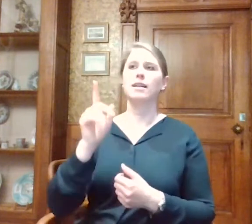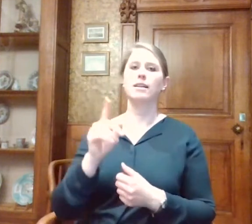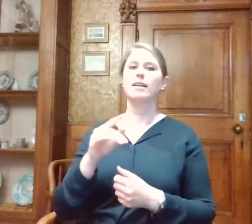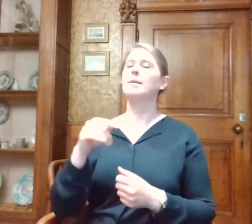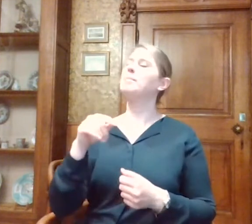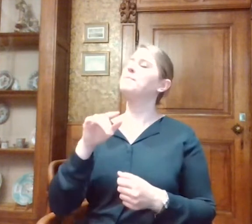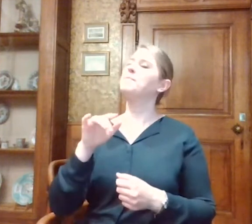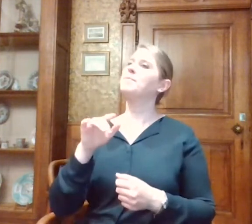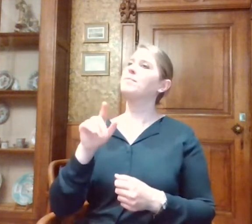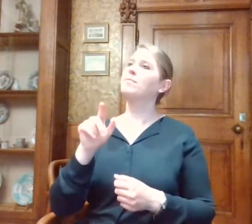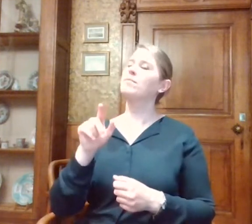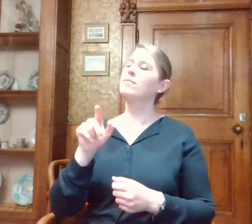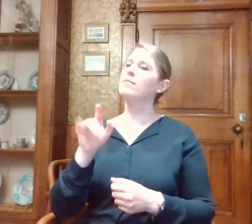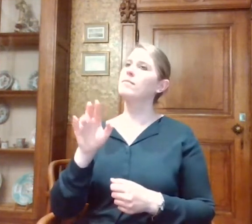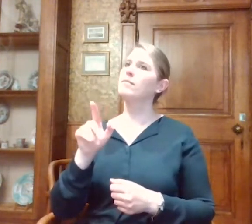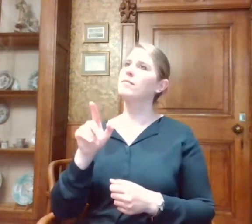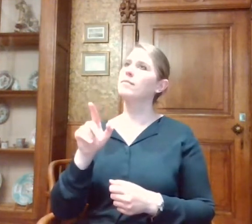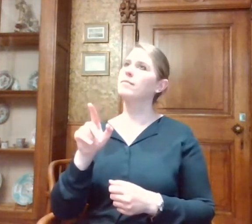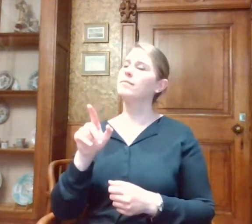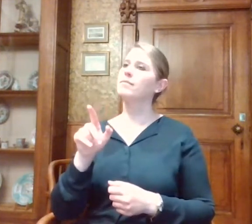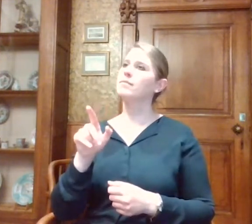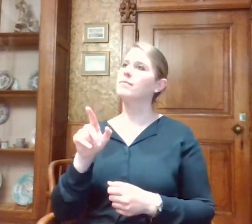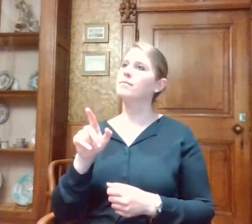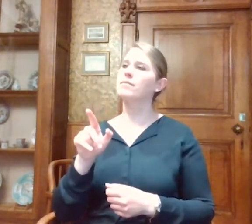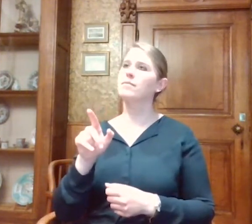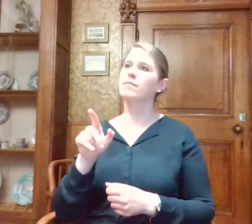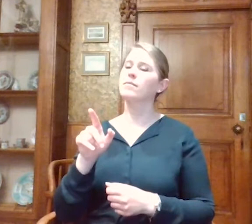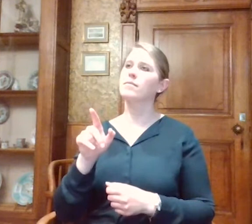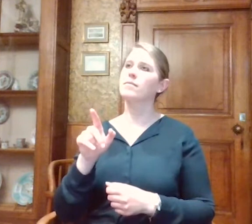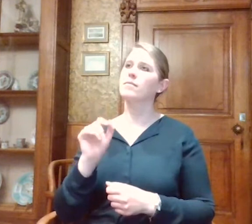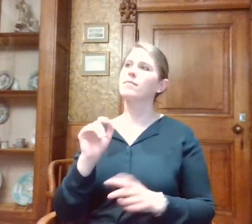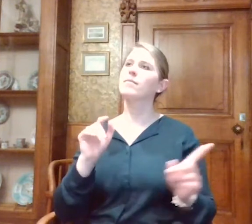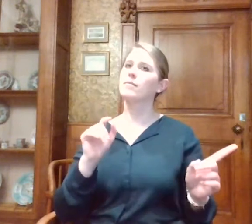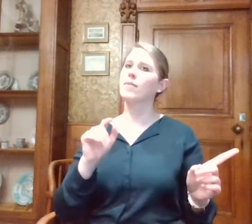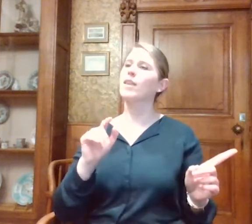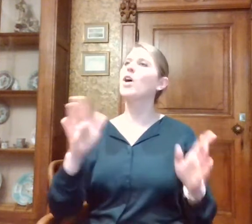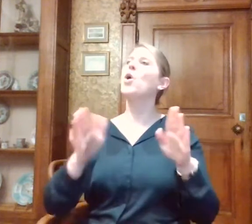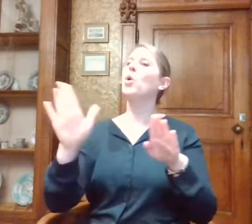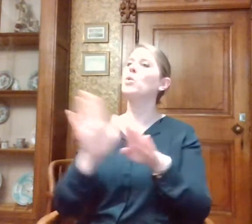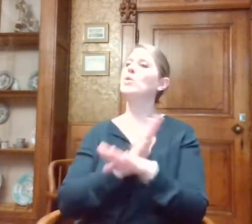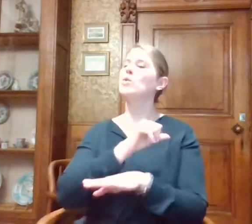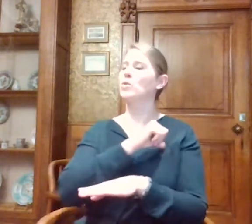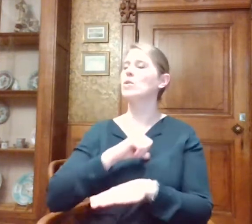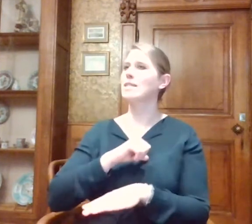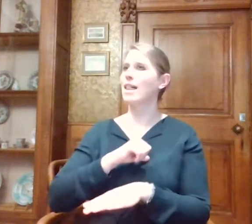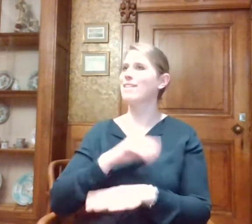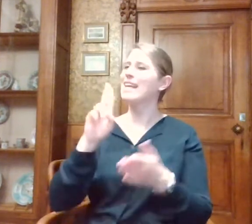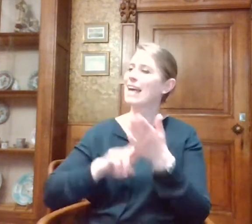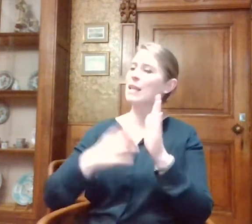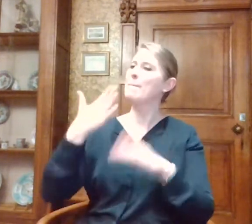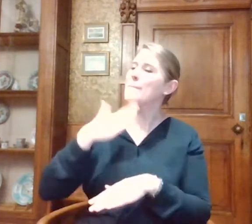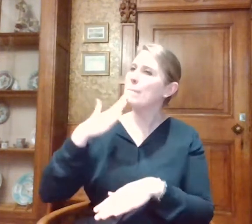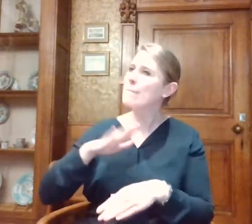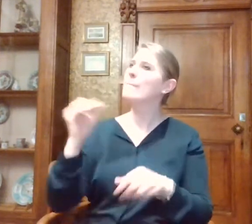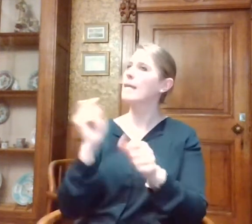Ik moet zeggen, die Do-it-yourself is heel goed verbeterd.